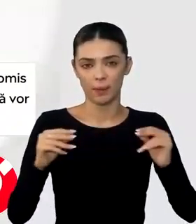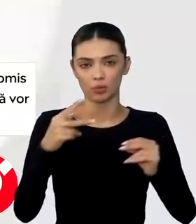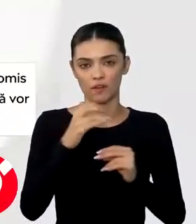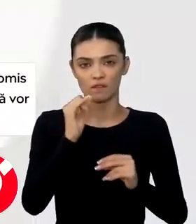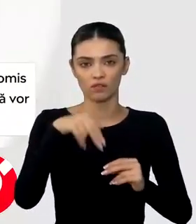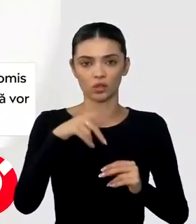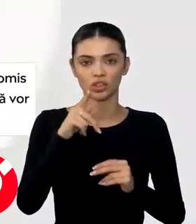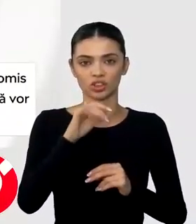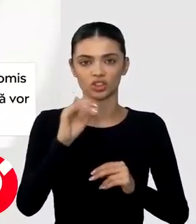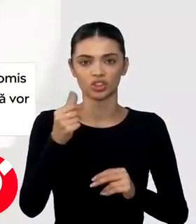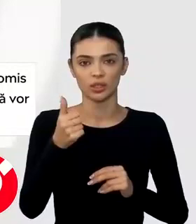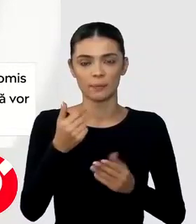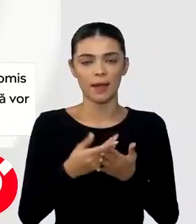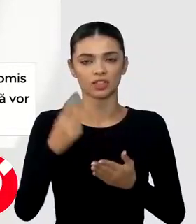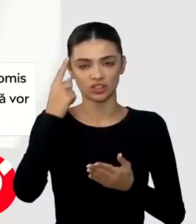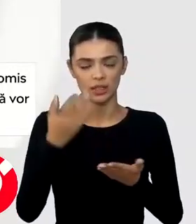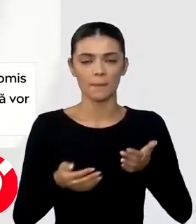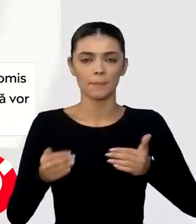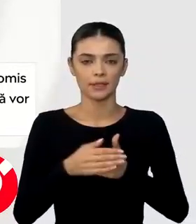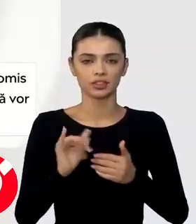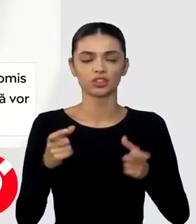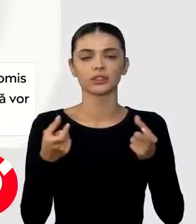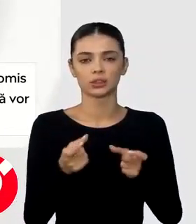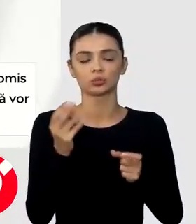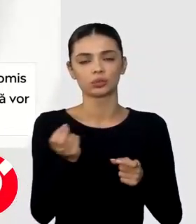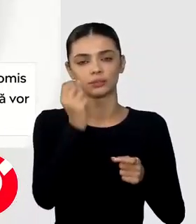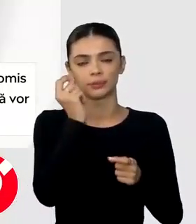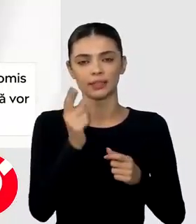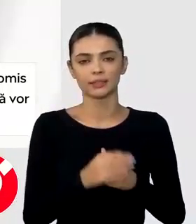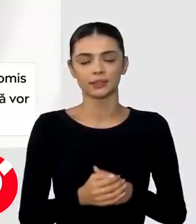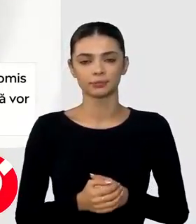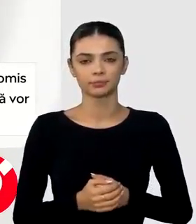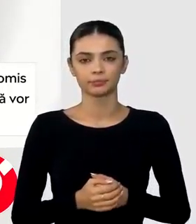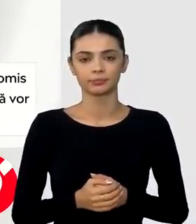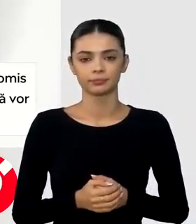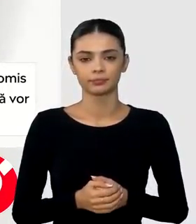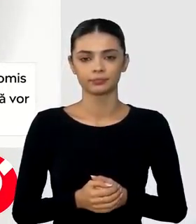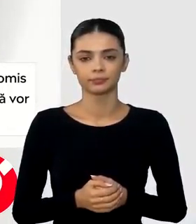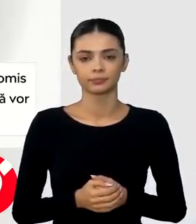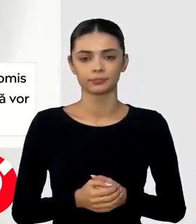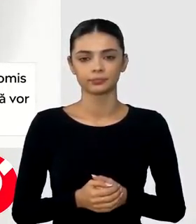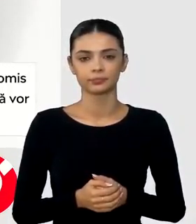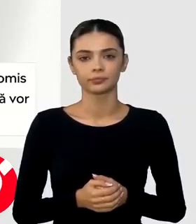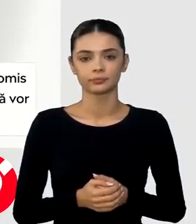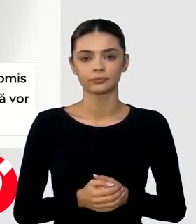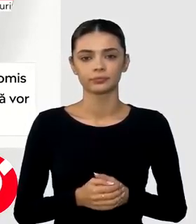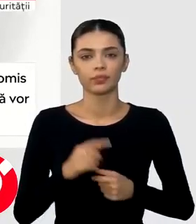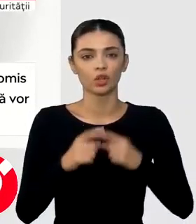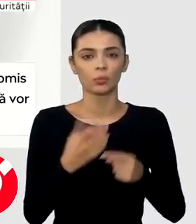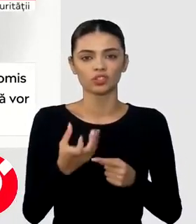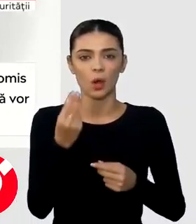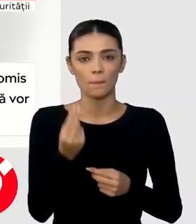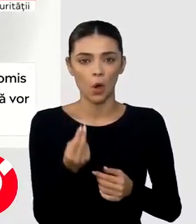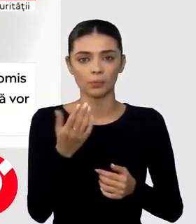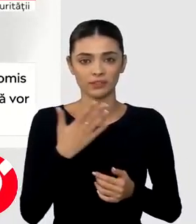Mai multe despre subiect discut alături de Florin Jip, editor șef la Monitorul Apărării și Securității. Bine te-am găsit, Florin. După ce au